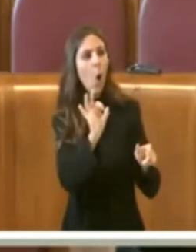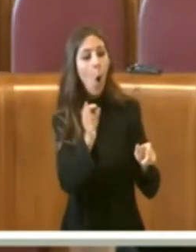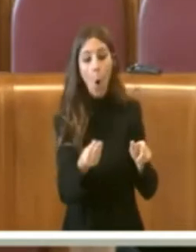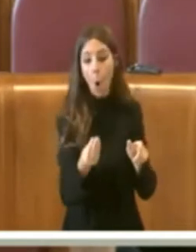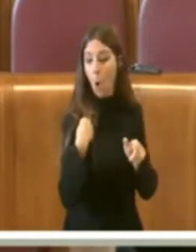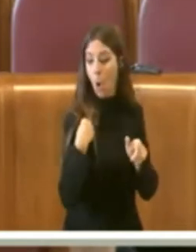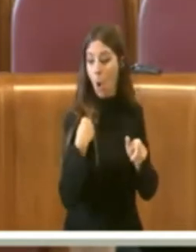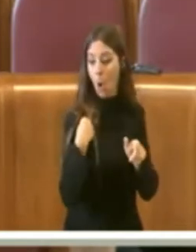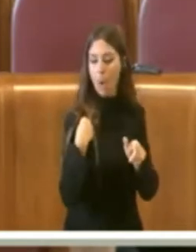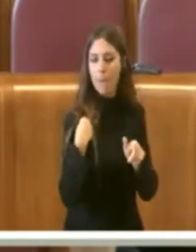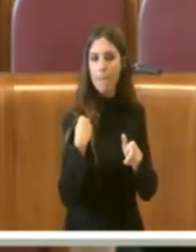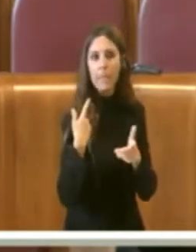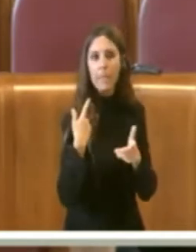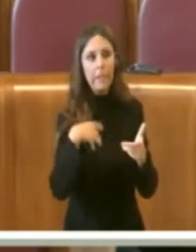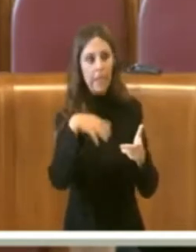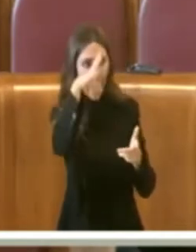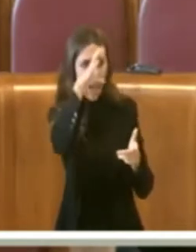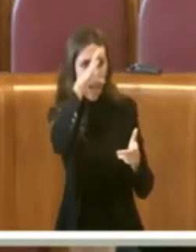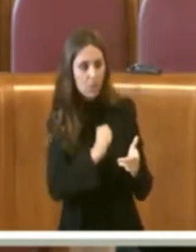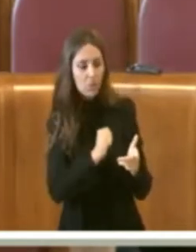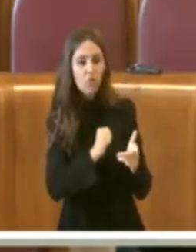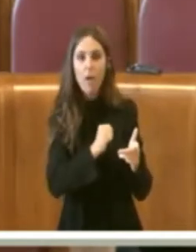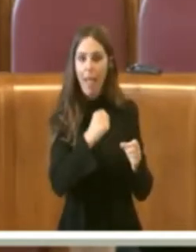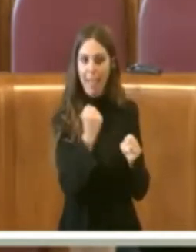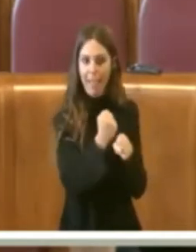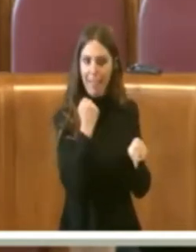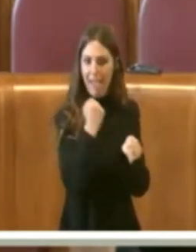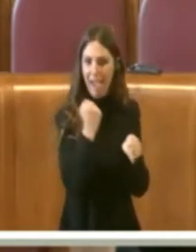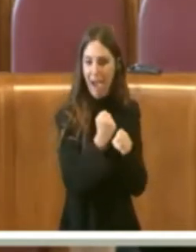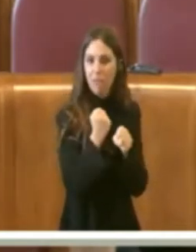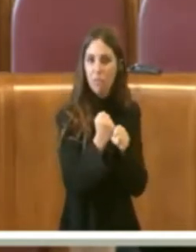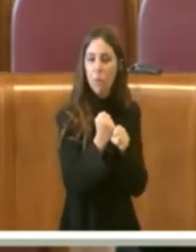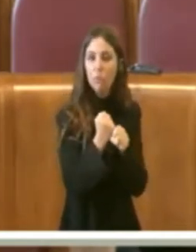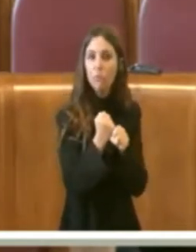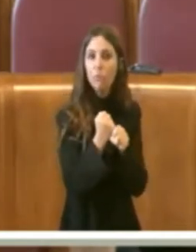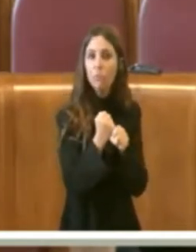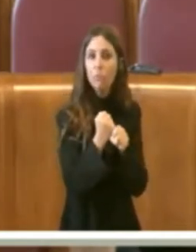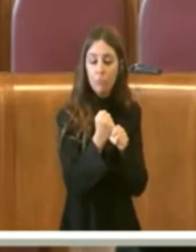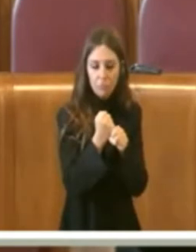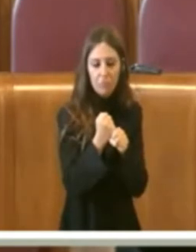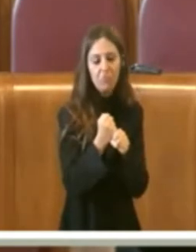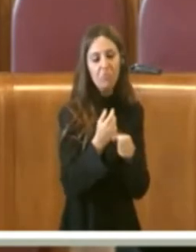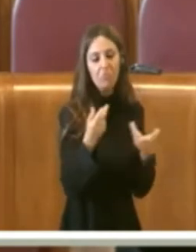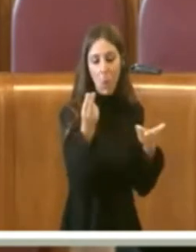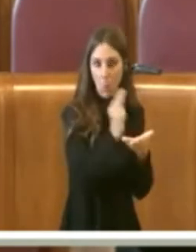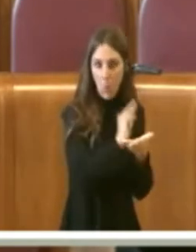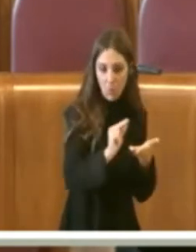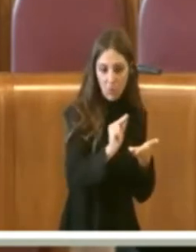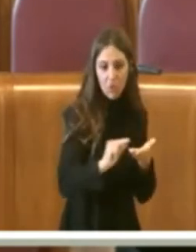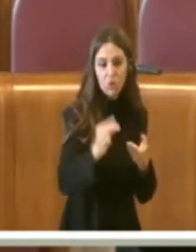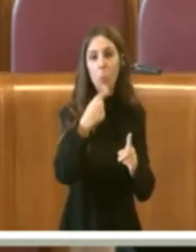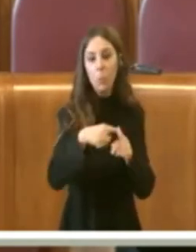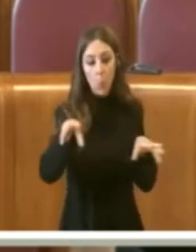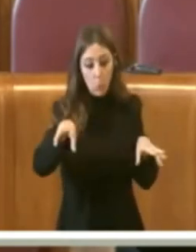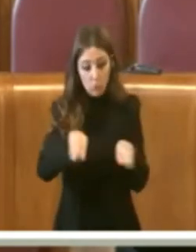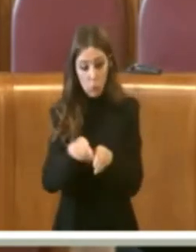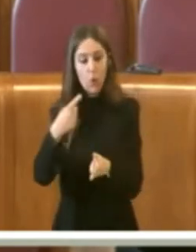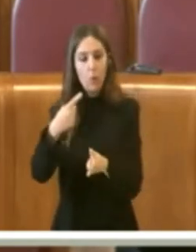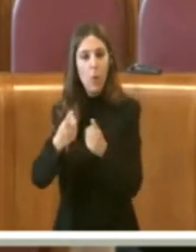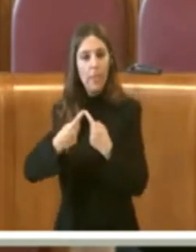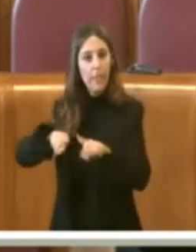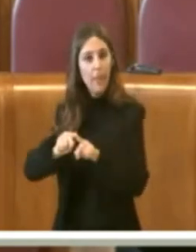e percepisci che tutto questo lavoro fatto dagli uffici, dall'Aggiunta, dall'Assemblea